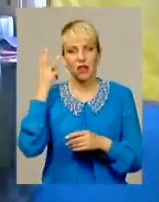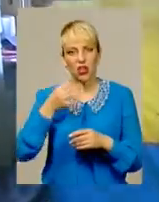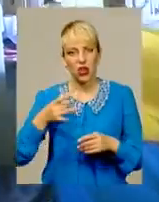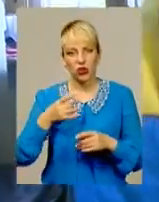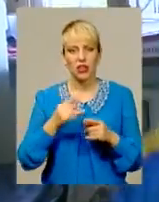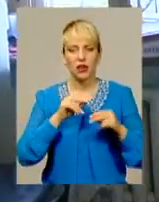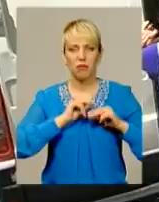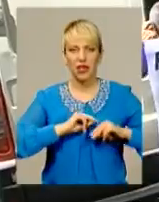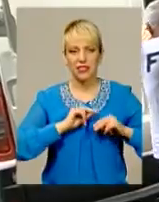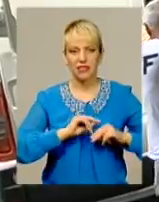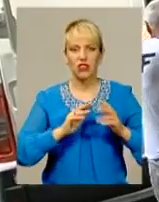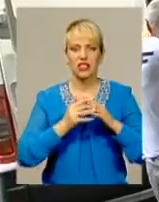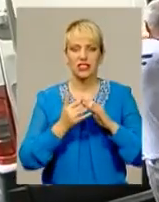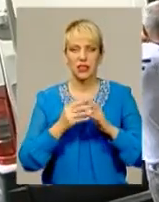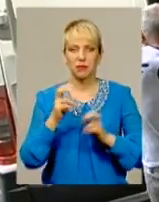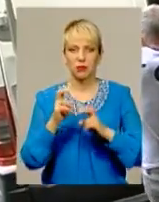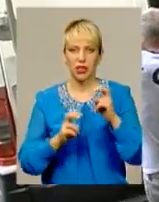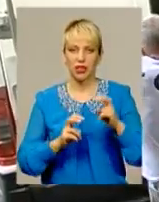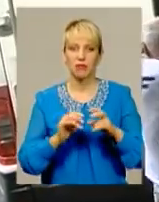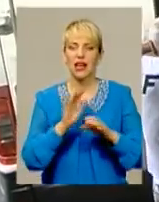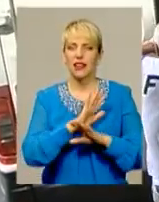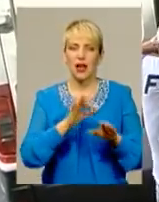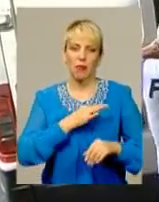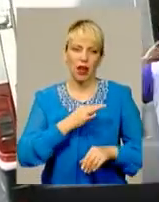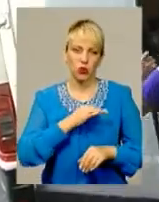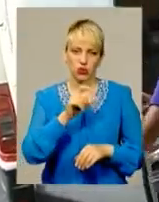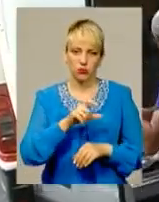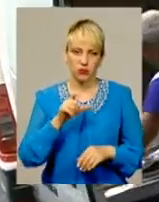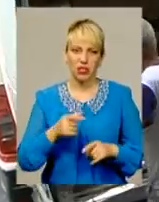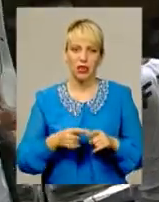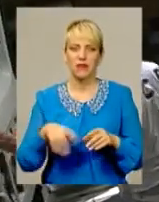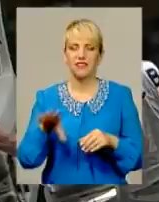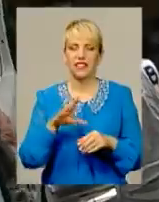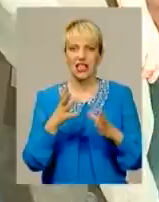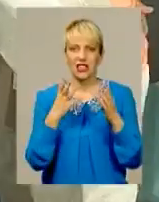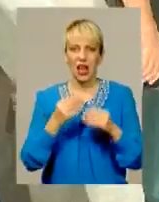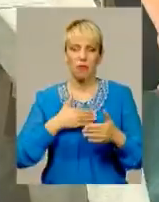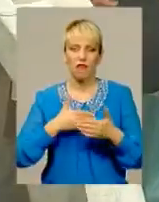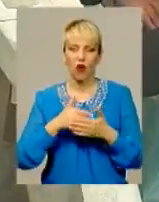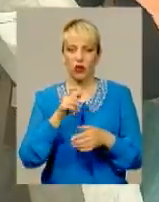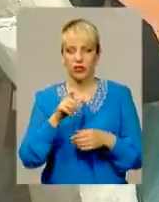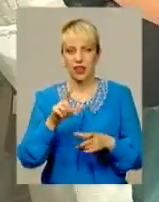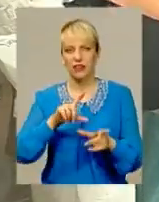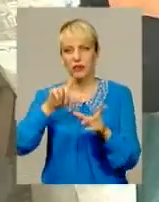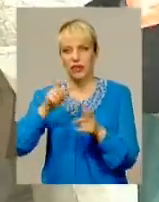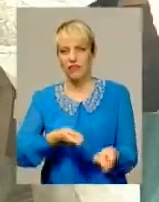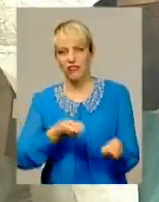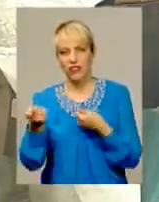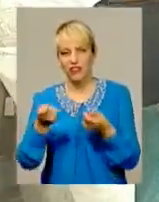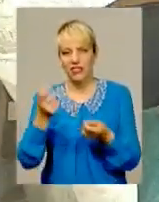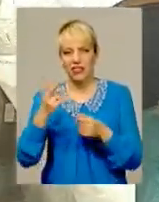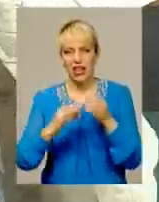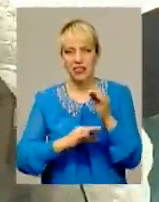сільгоск-підприємств краю. А також просто небайдужі подоляни. Усе днями волонтери відвезли на Схід. До слова, цього разу вдалося